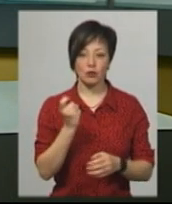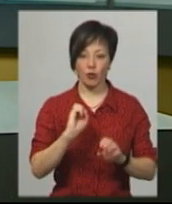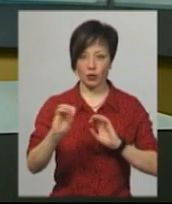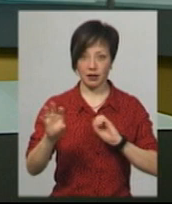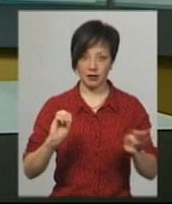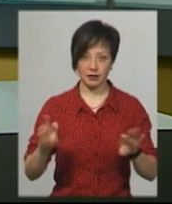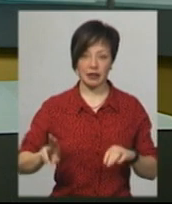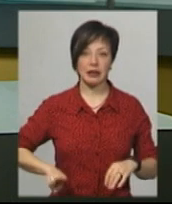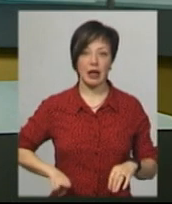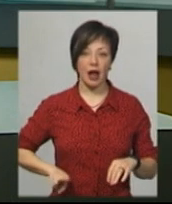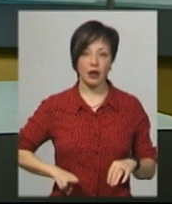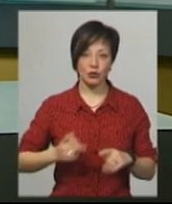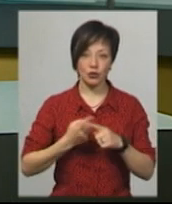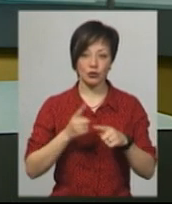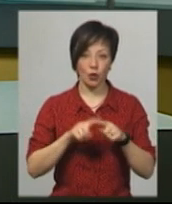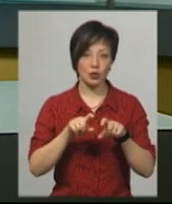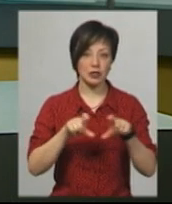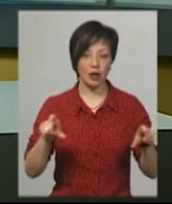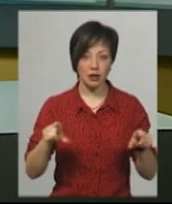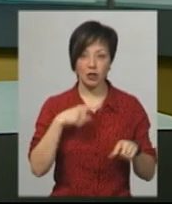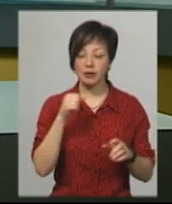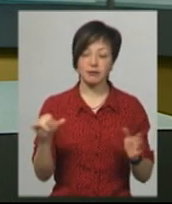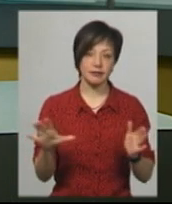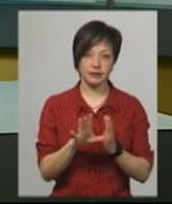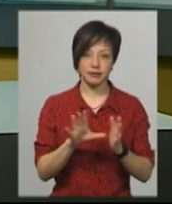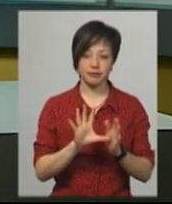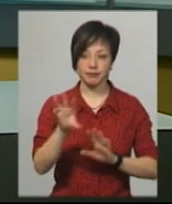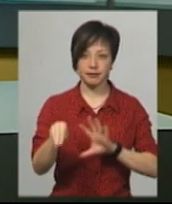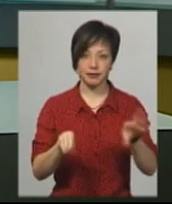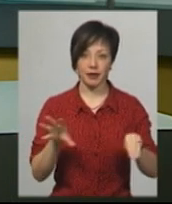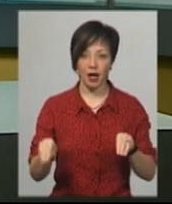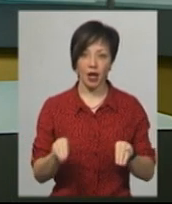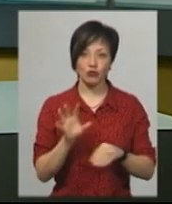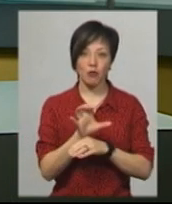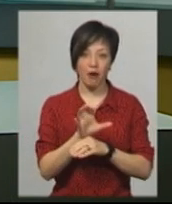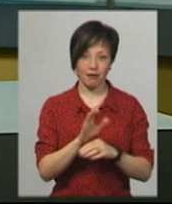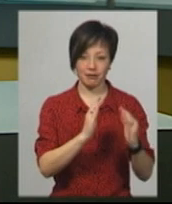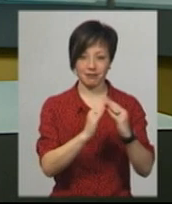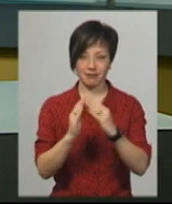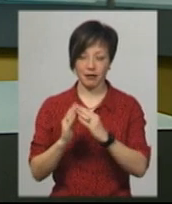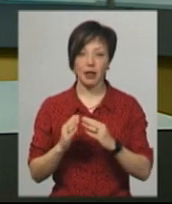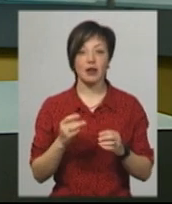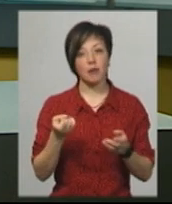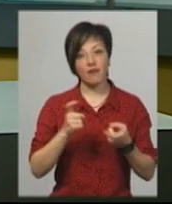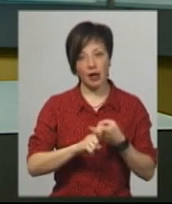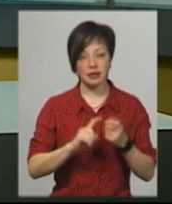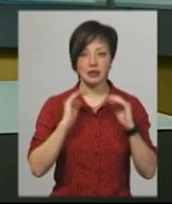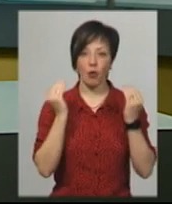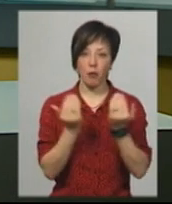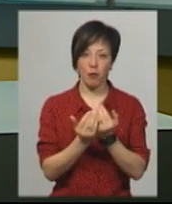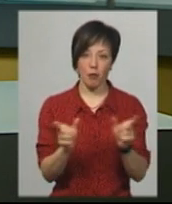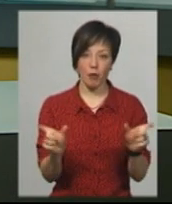Директор притулку Олег Кошовий каже, це рекорд із прилаштування чотирилапих підопічних. Чи пов'язано це із карантинними